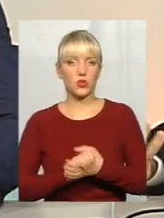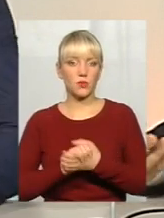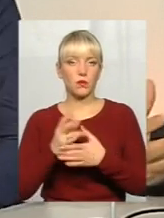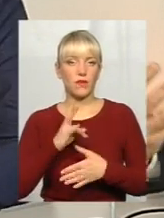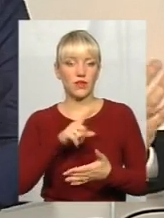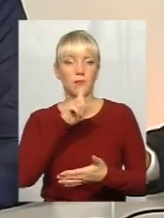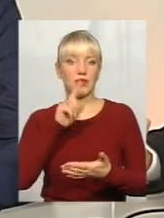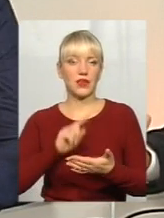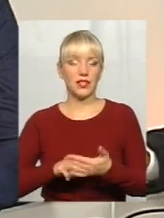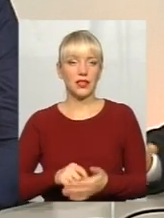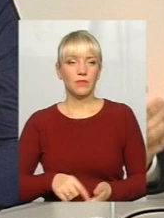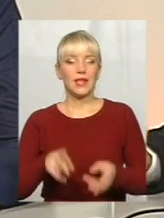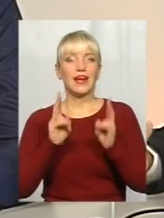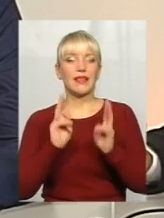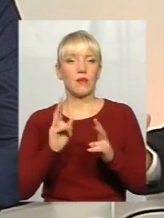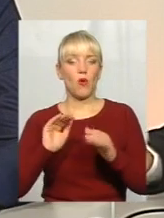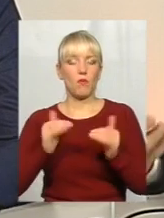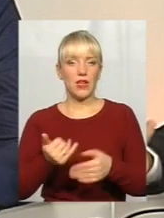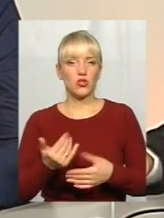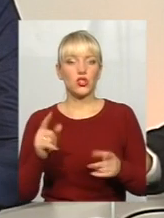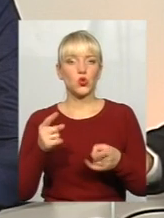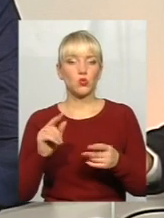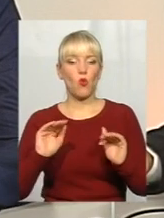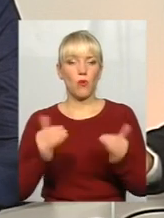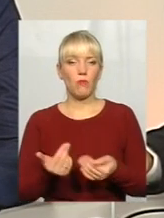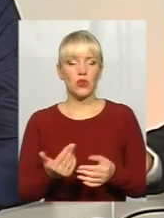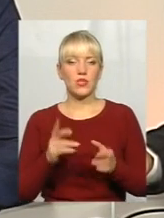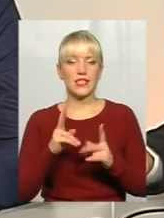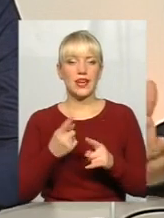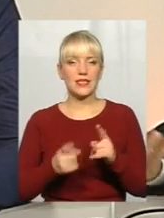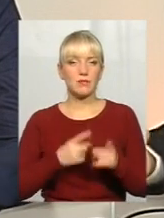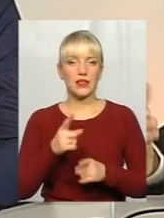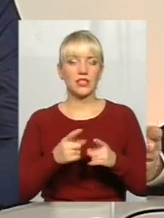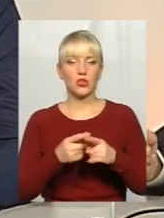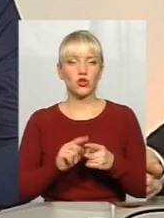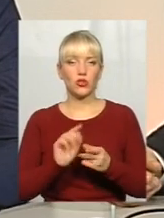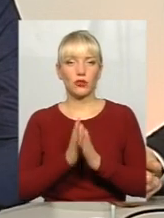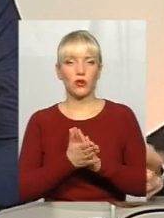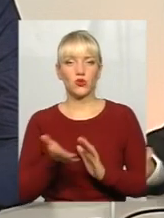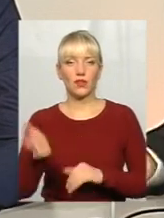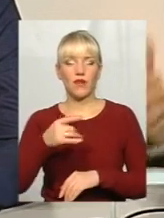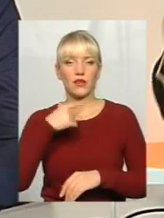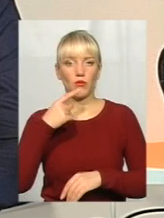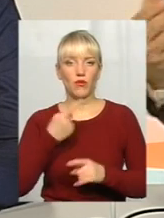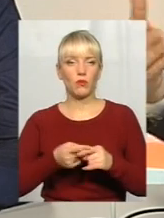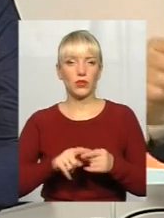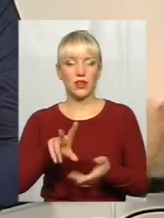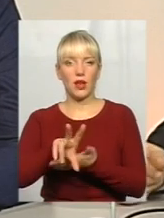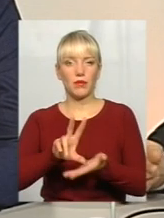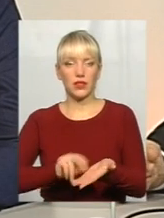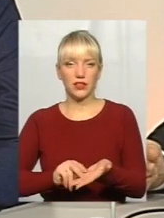питання, значить, ким обмежується, чому обмежується, і як змінити цю ситуацію. Адже, давайте поговоримо про те, наприклад, от,